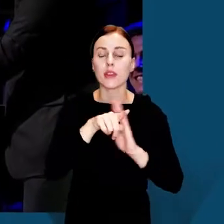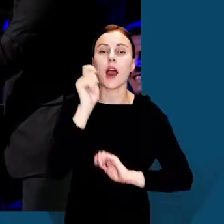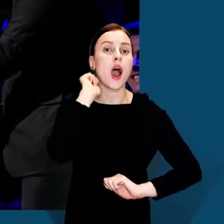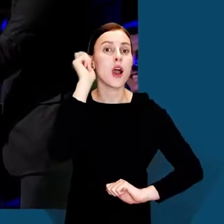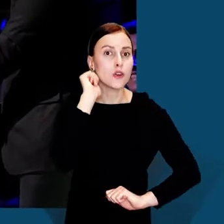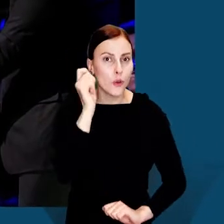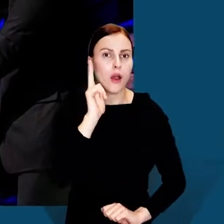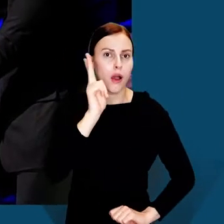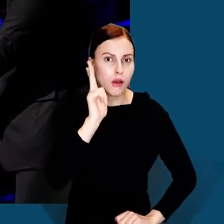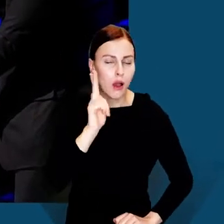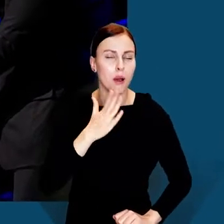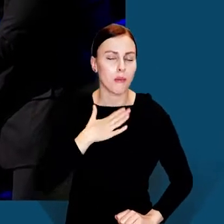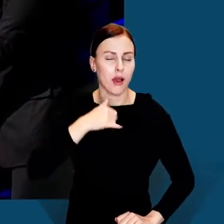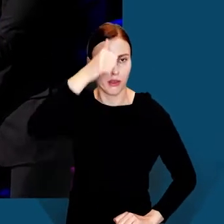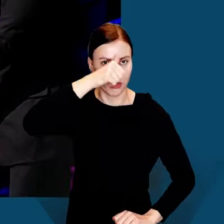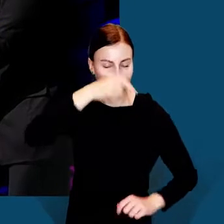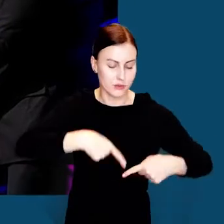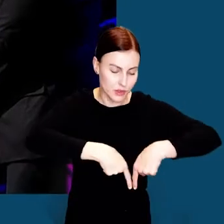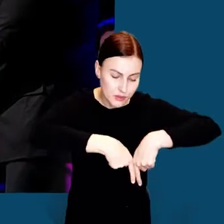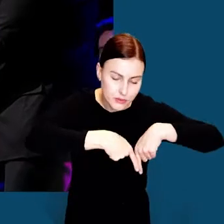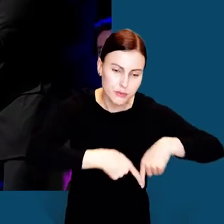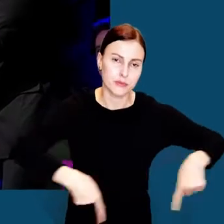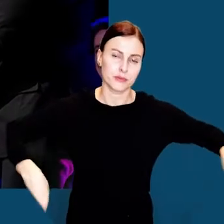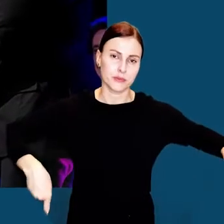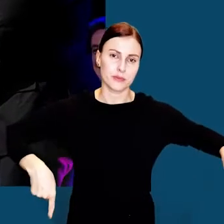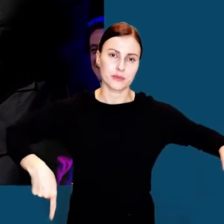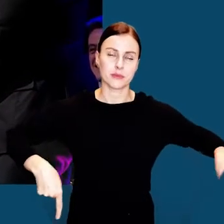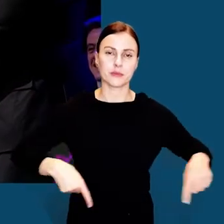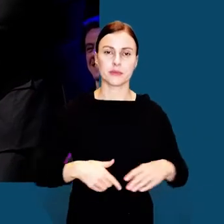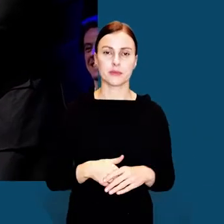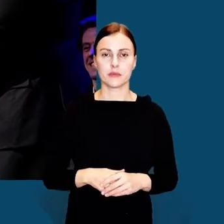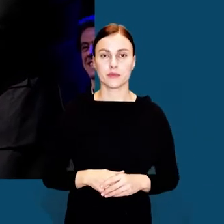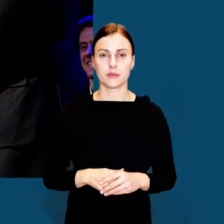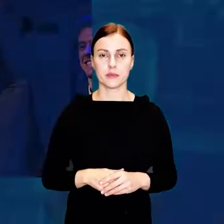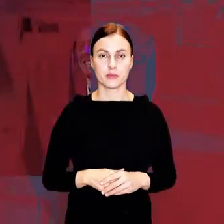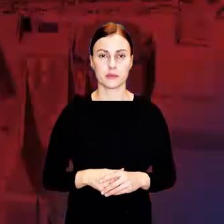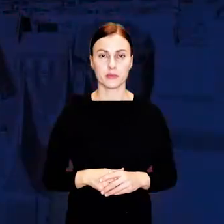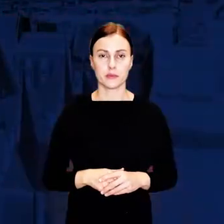Ziębicka-Has, Małgorzata Piszczek, Bożena Ryszawska i Justyna Pelc.